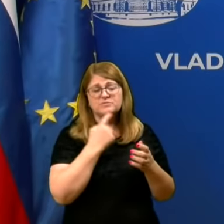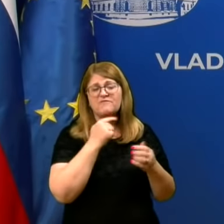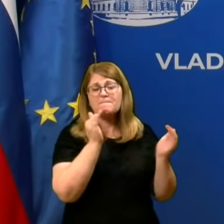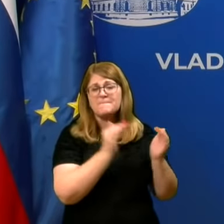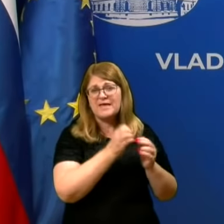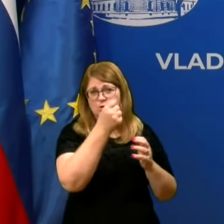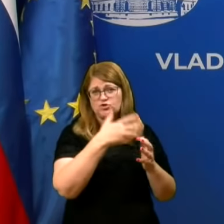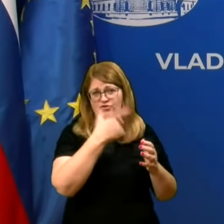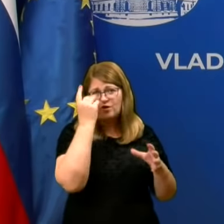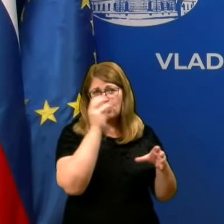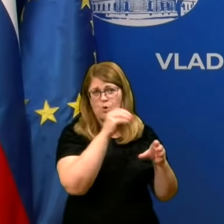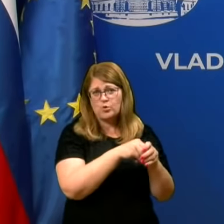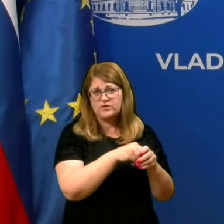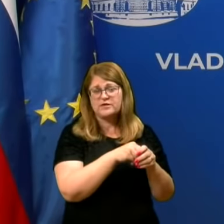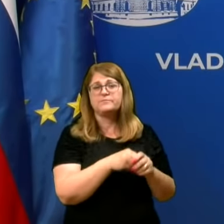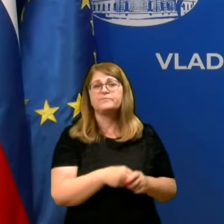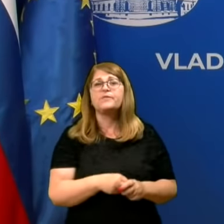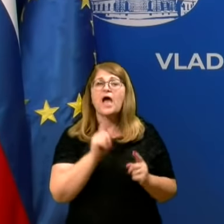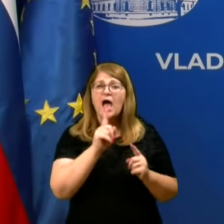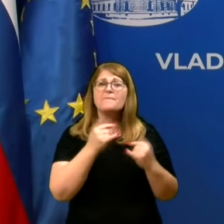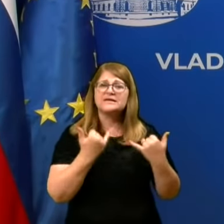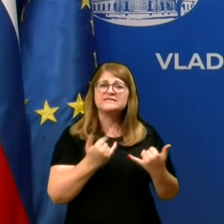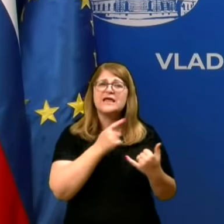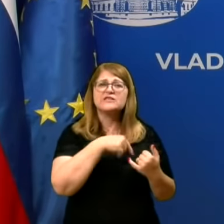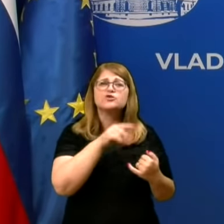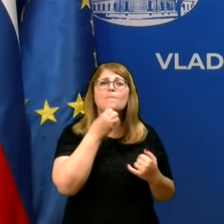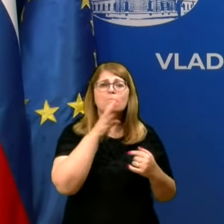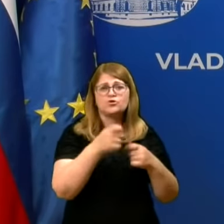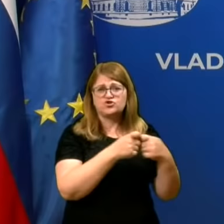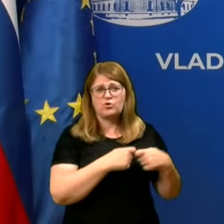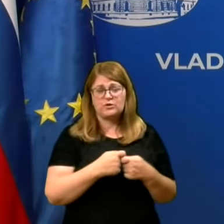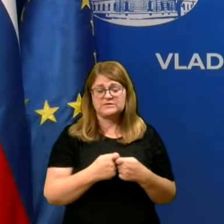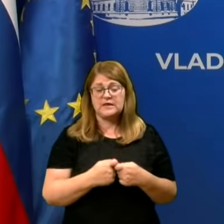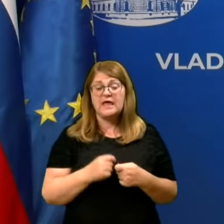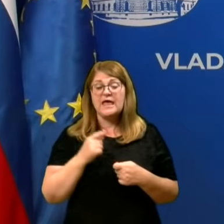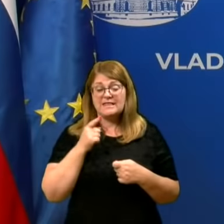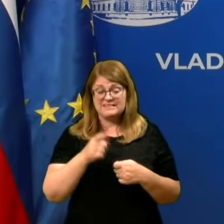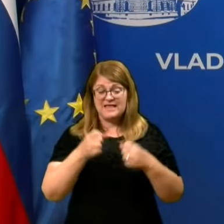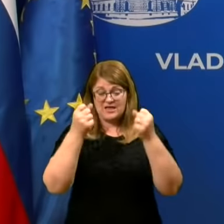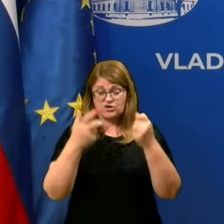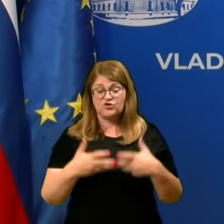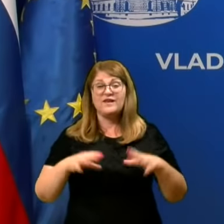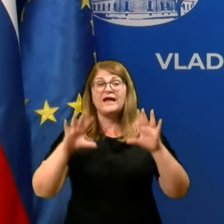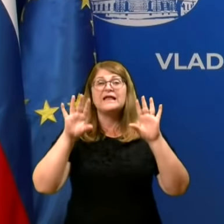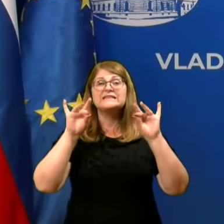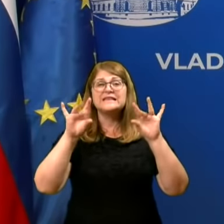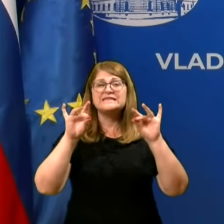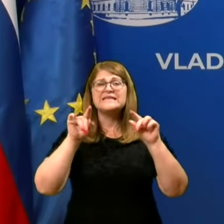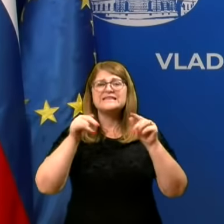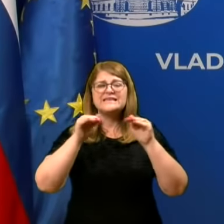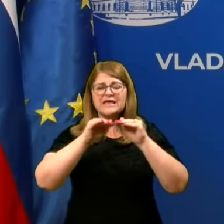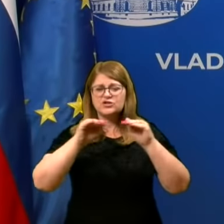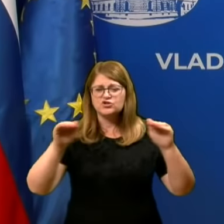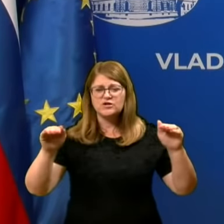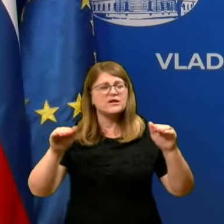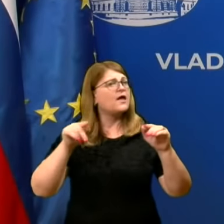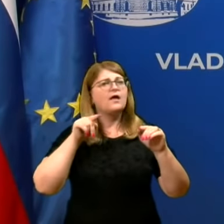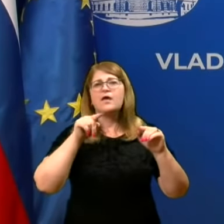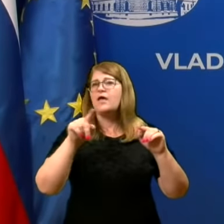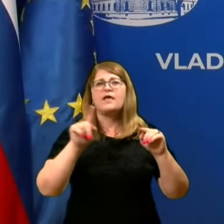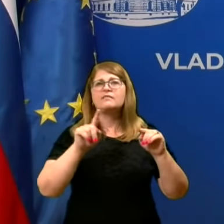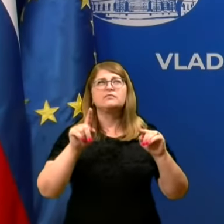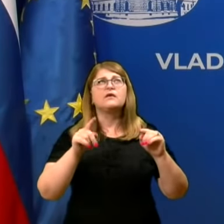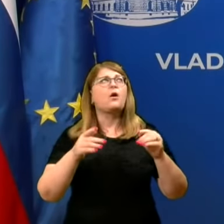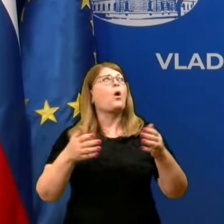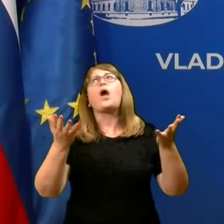kakršne so bile prej, čeprav smo bolje organizirani. Kaj pomeni? Ta številka 10, ki smo jo postavili kot limit, ne izhaja samo, ni padla iz